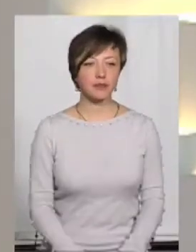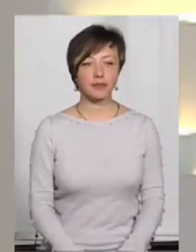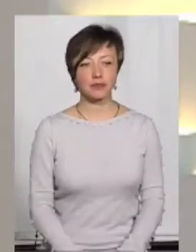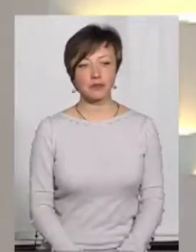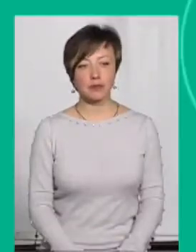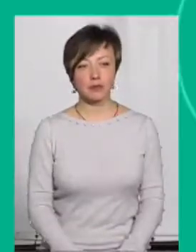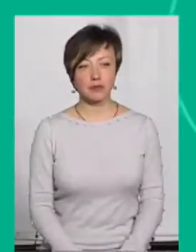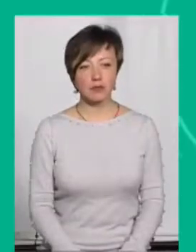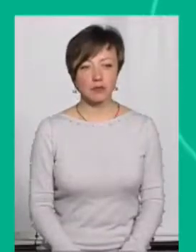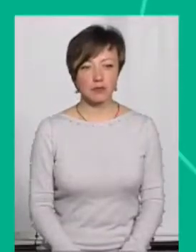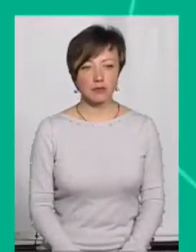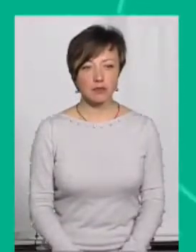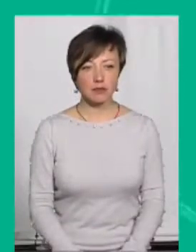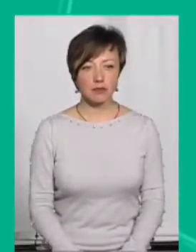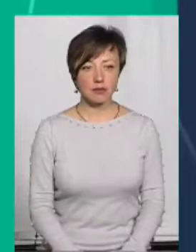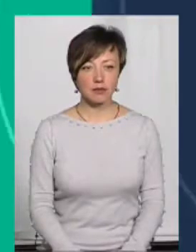Прошу.